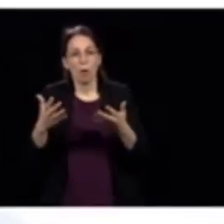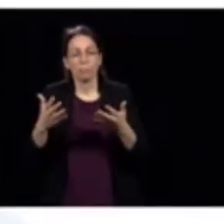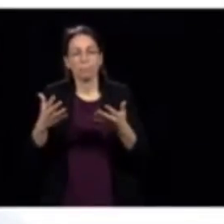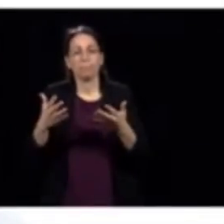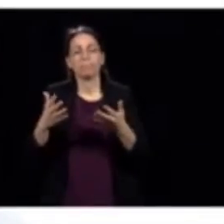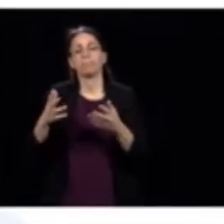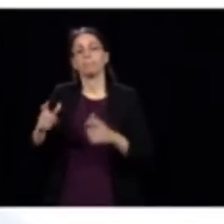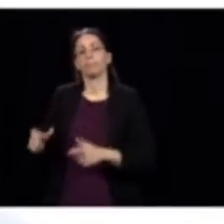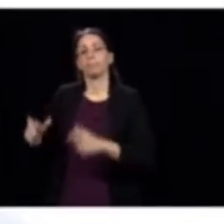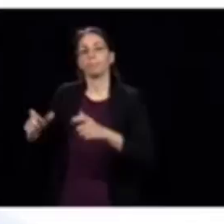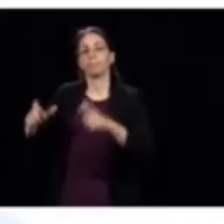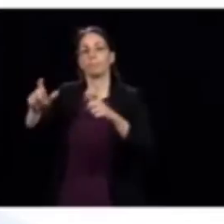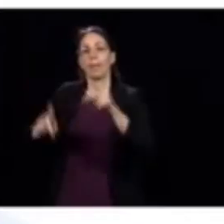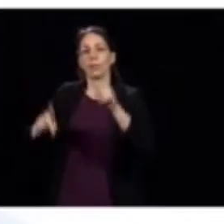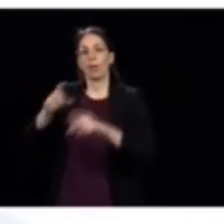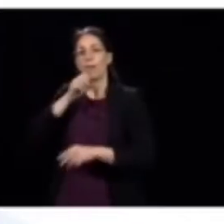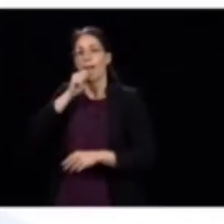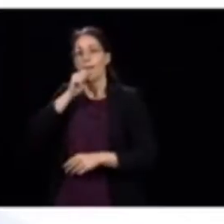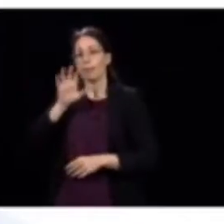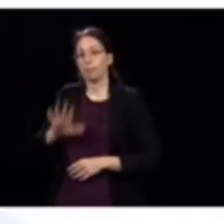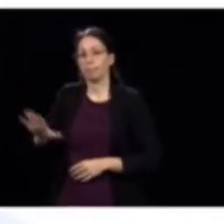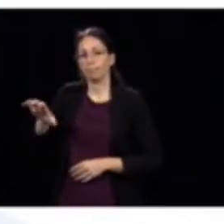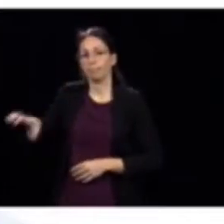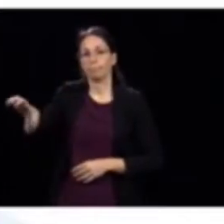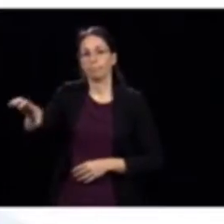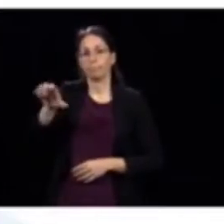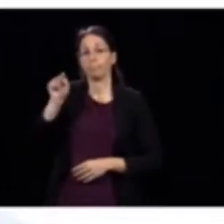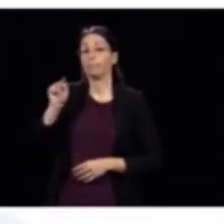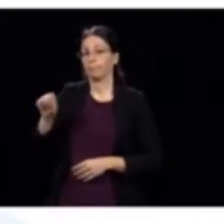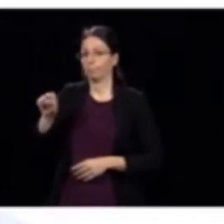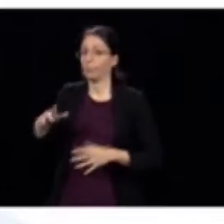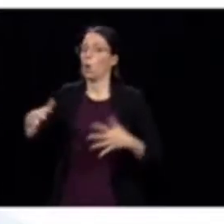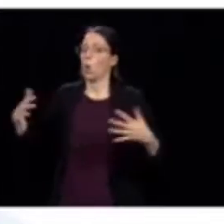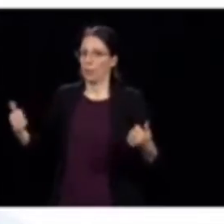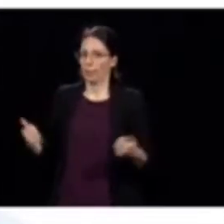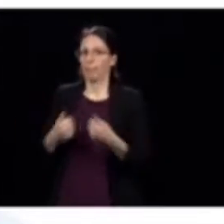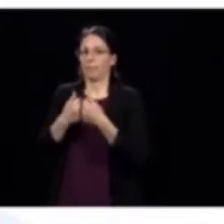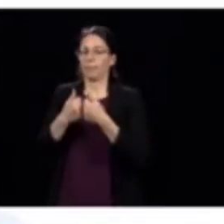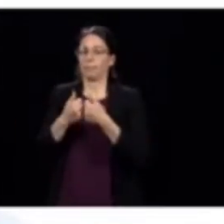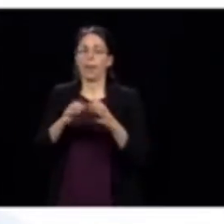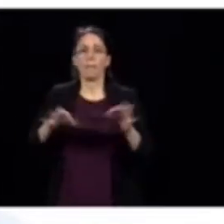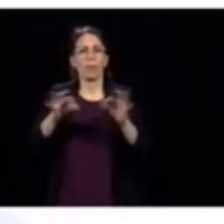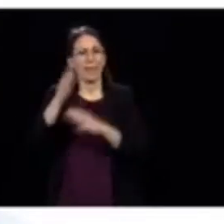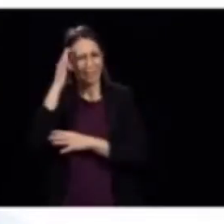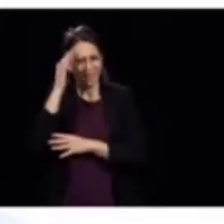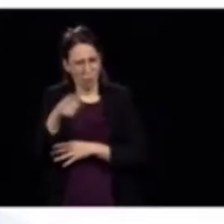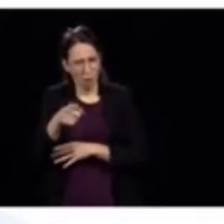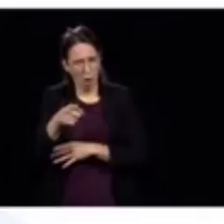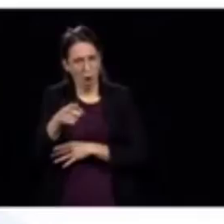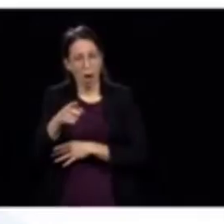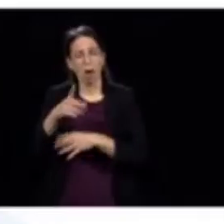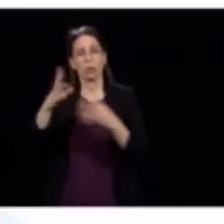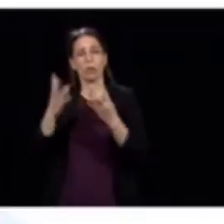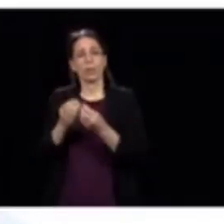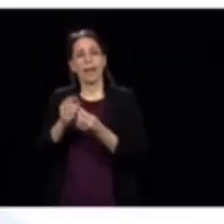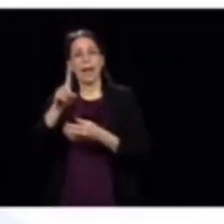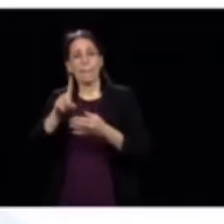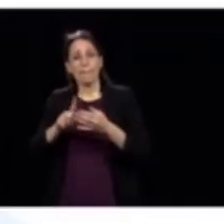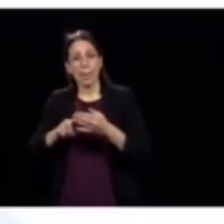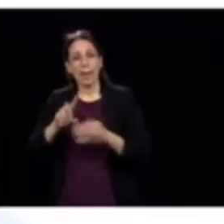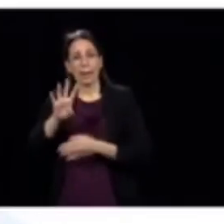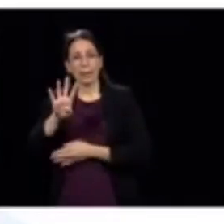dans nos résidences pour aînés. C'est important de le mentionner, là, sur les 1041